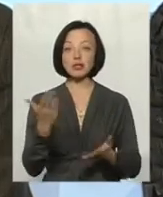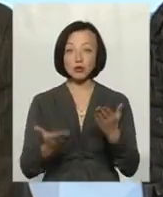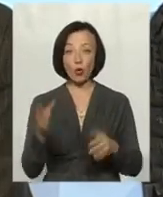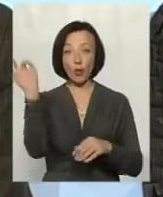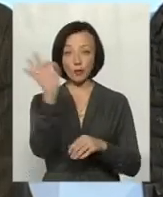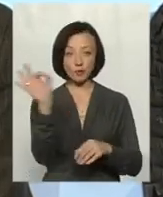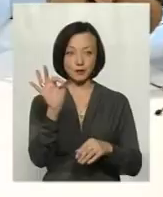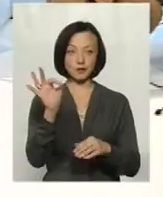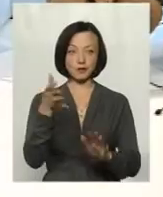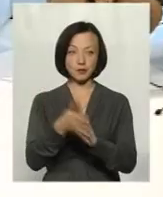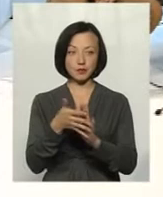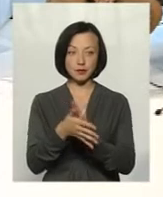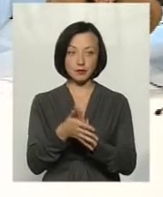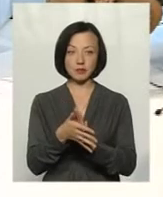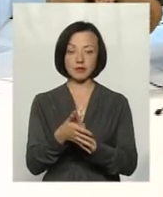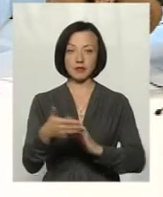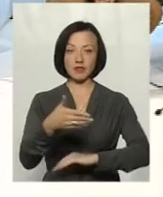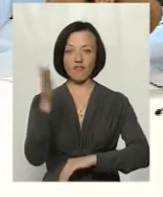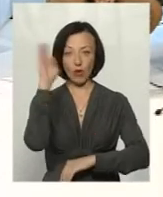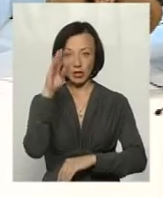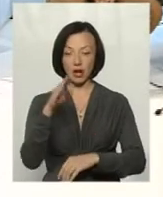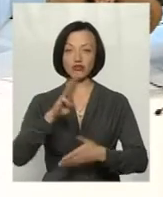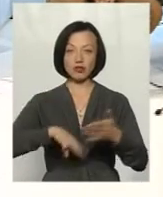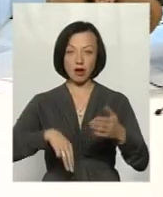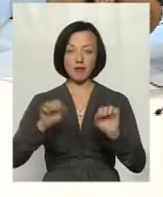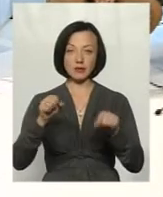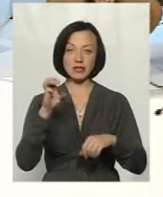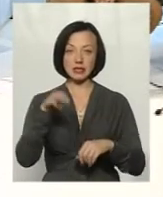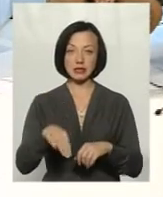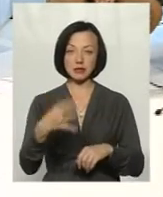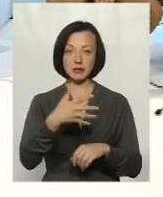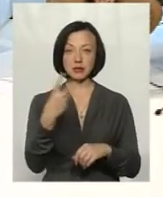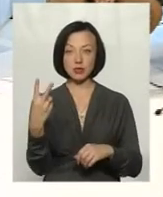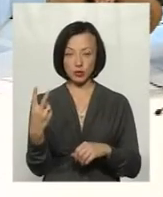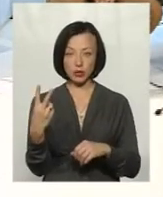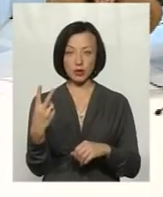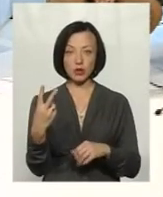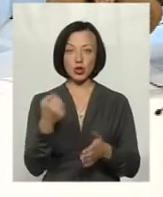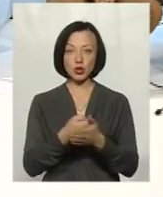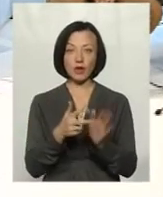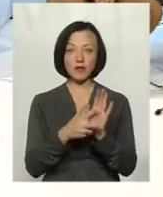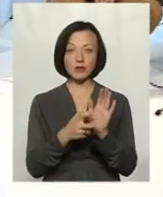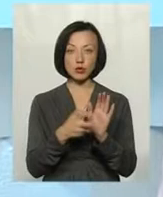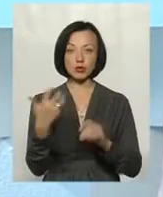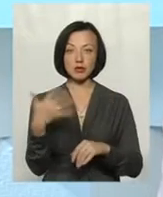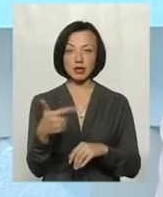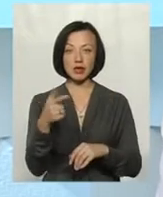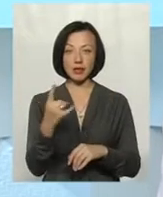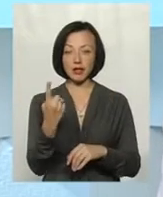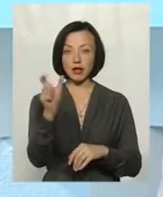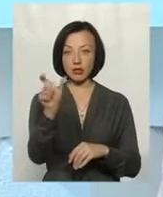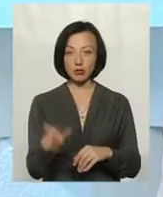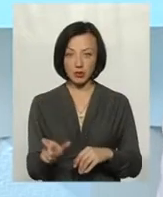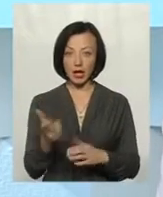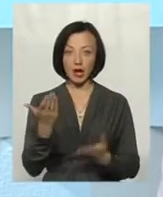септика відтікає вода, то адміністративний штраф по статті 52 адміністративного кодексу до 850 гривень на громадянина,